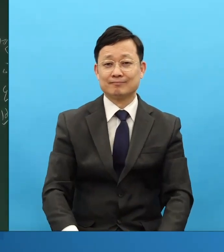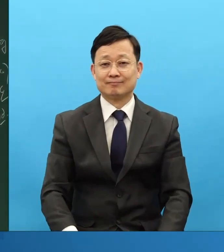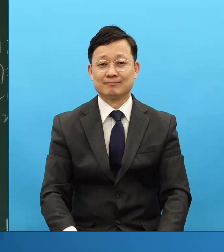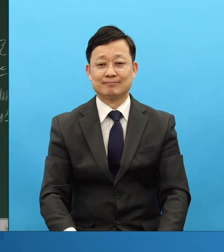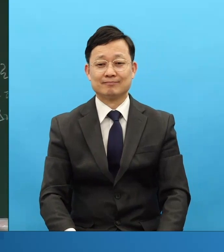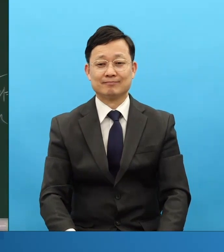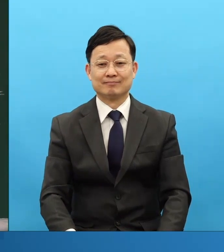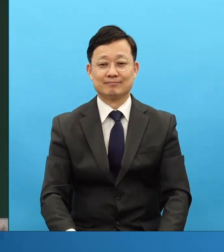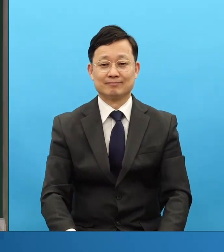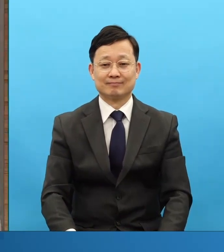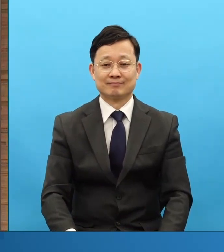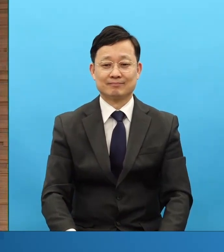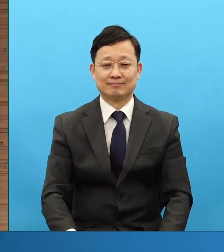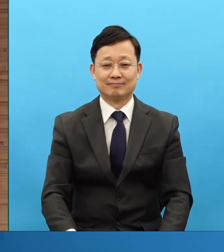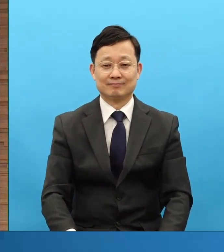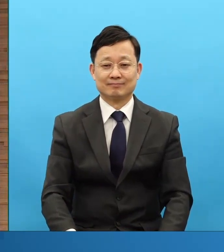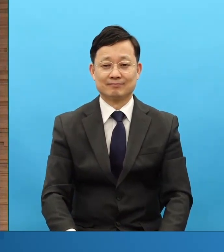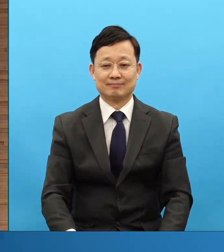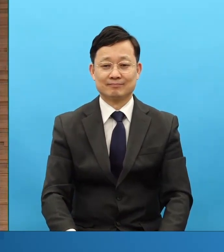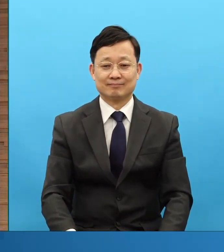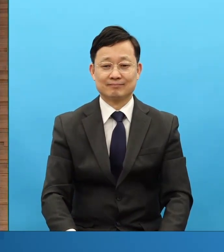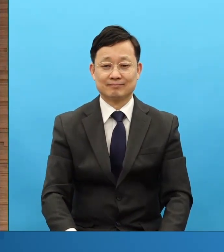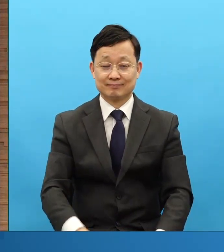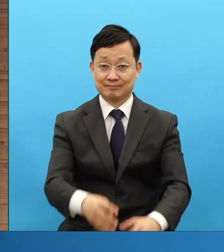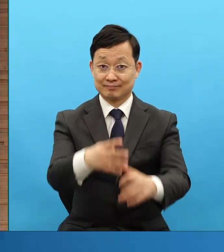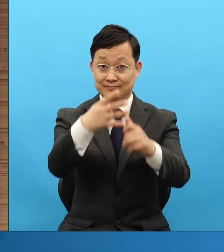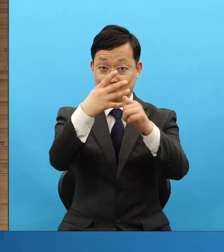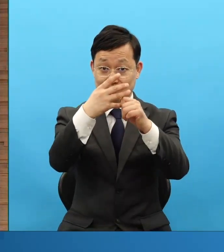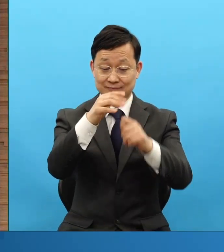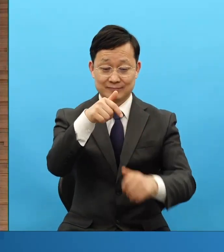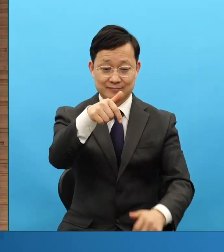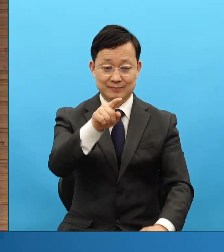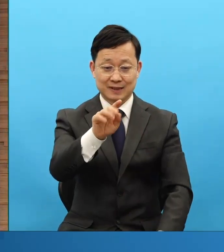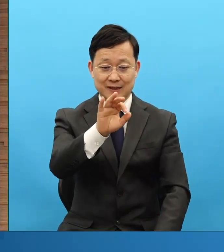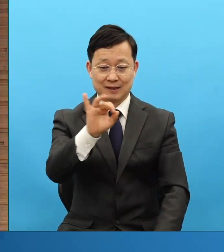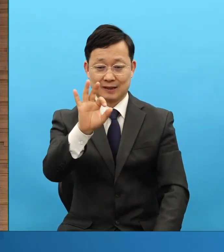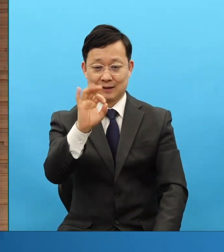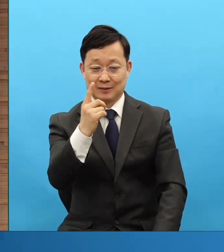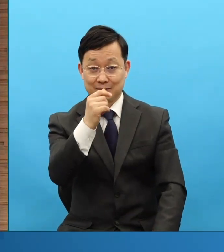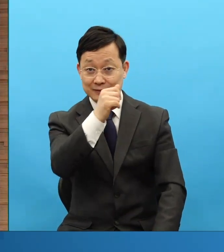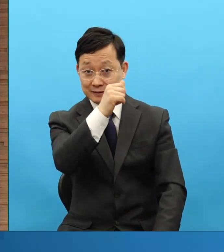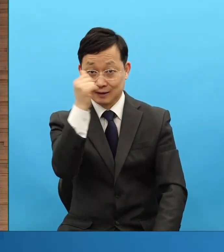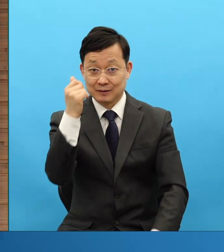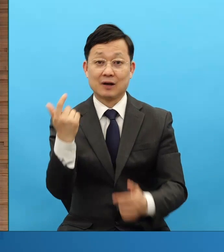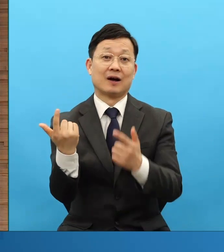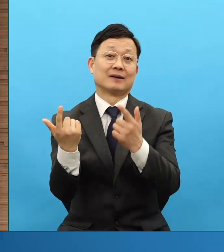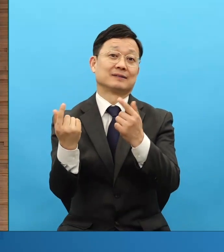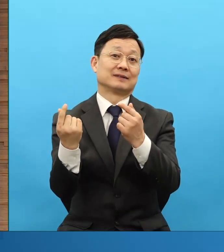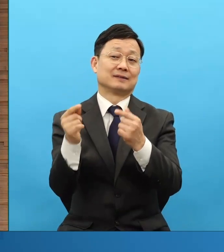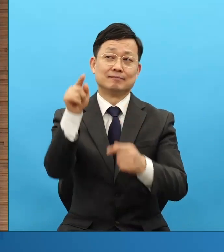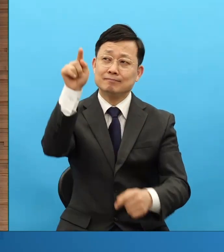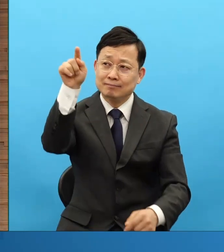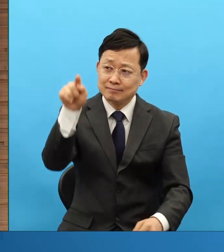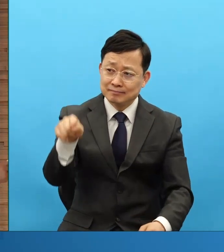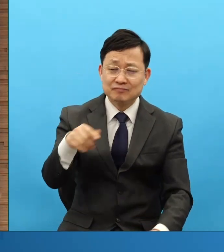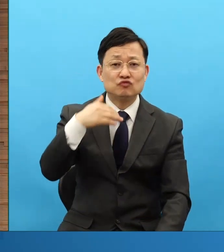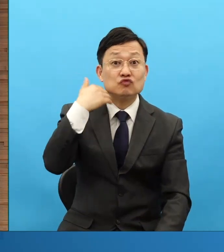하나님은 이런 놀라운 가이오 같은 사람 이 사람들이 누굽니까?